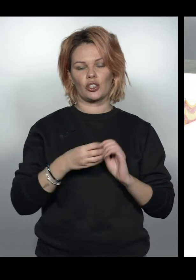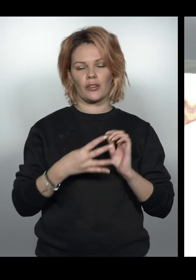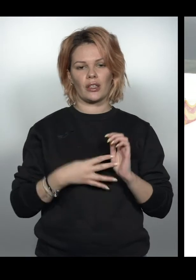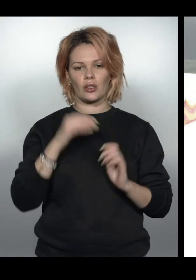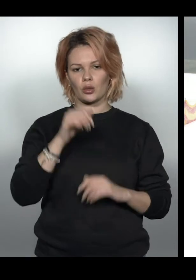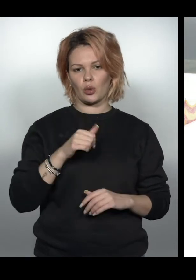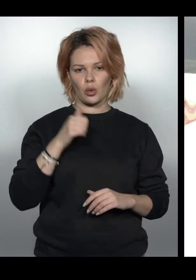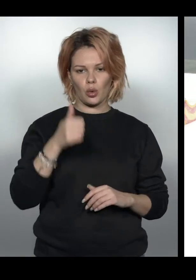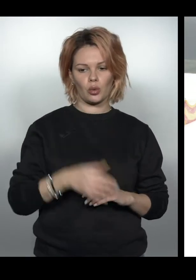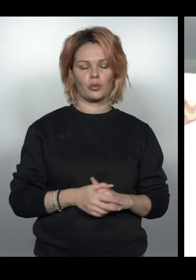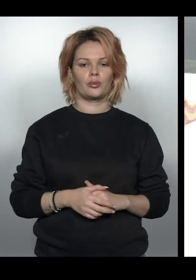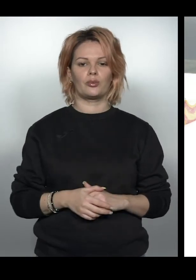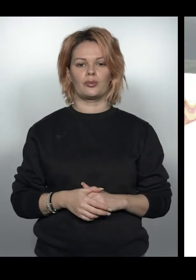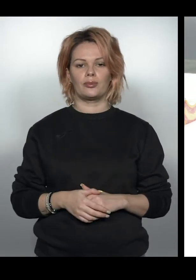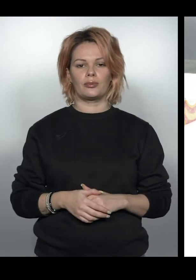2019 року.